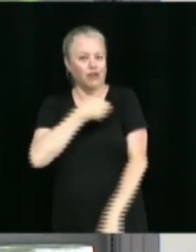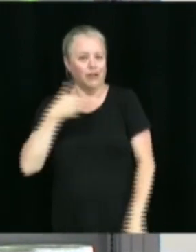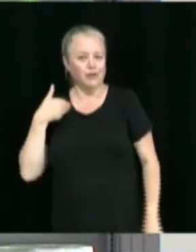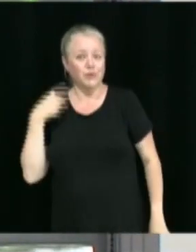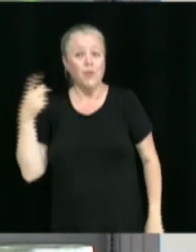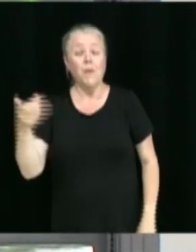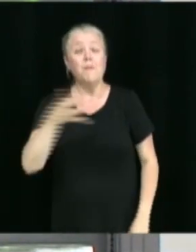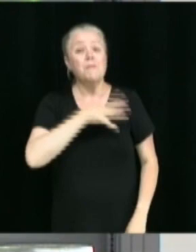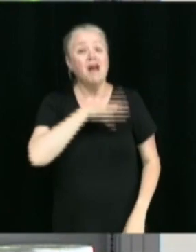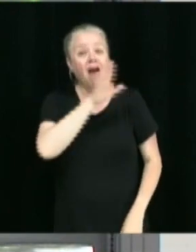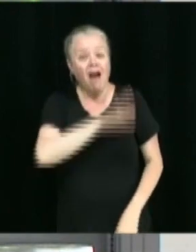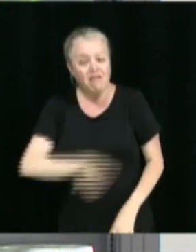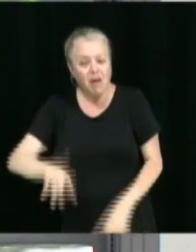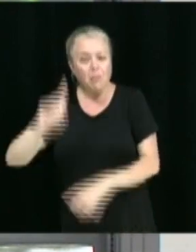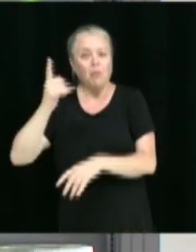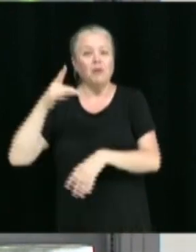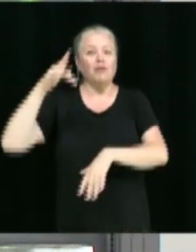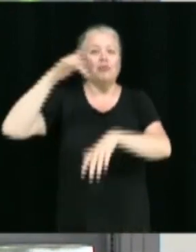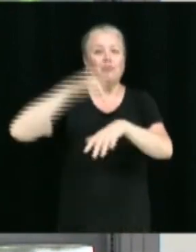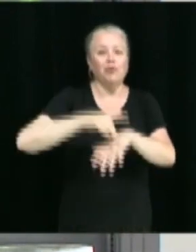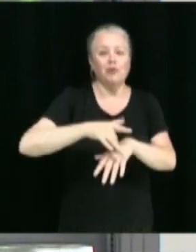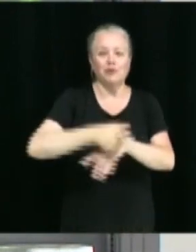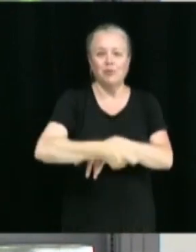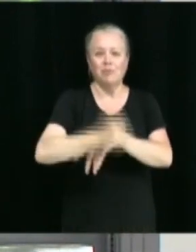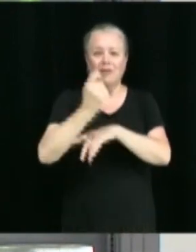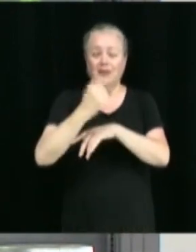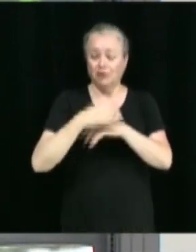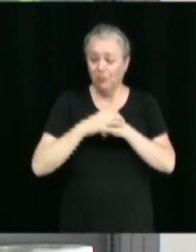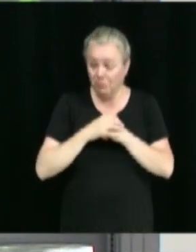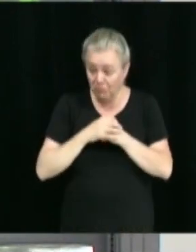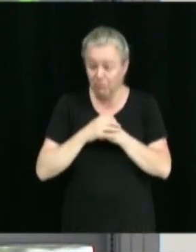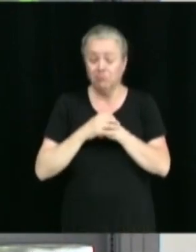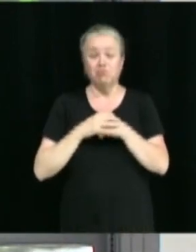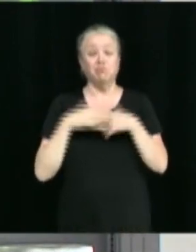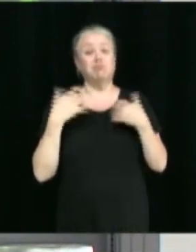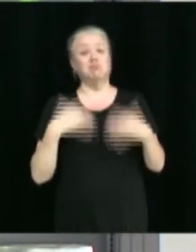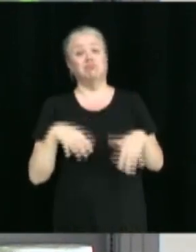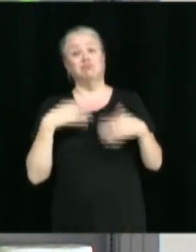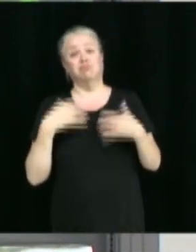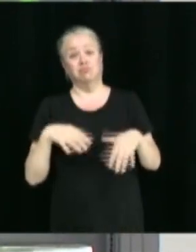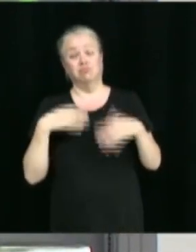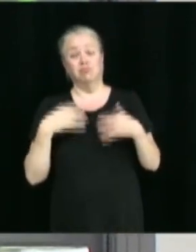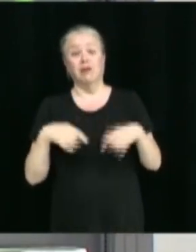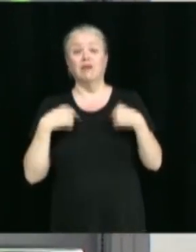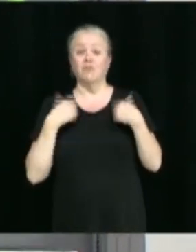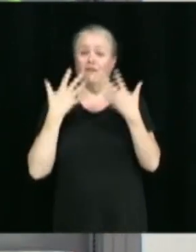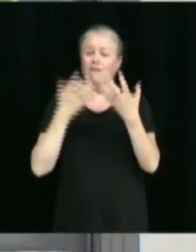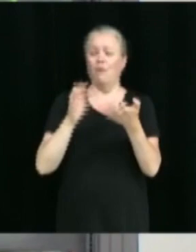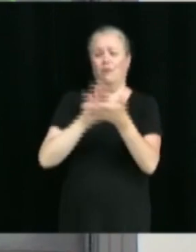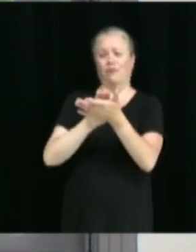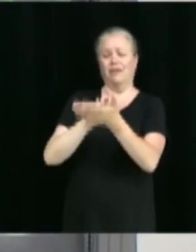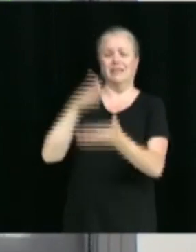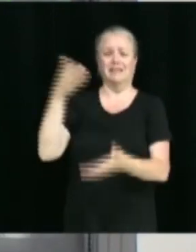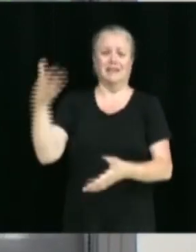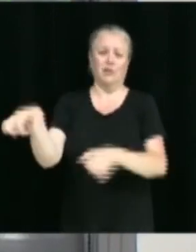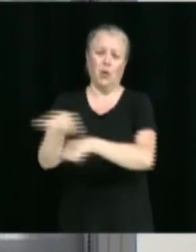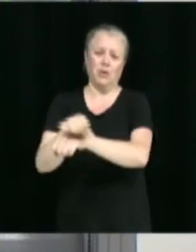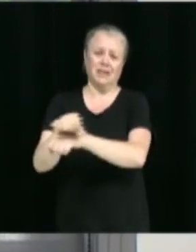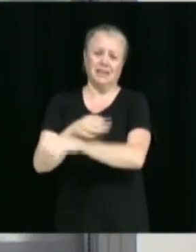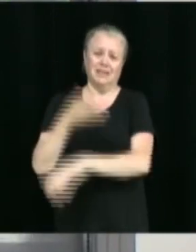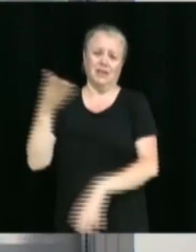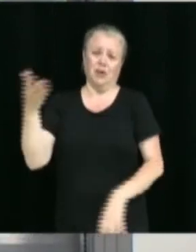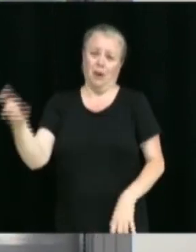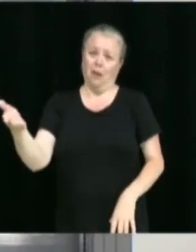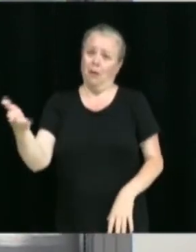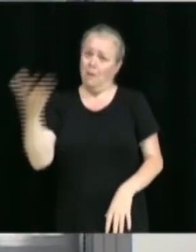à l'initiation de la pêche. Alors, comme je ne suis pas pêcheur, du moins avec cet accent-là, je voudrais féliciter tous les organisateurs au nom de notre